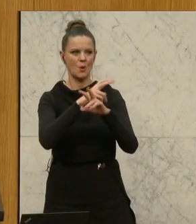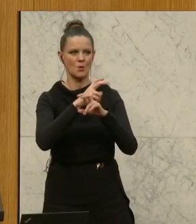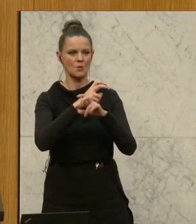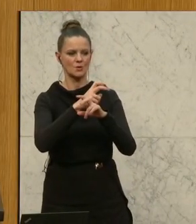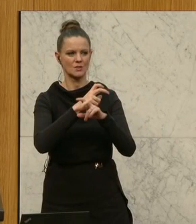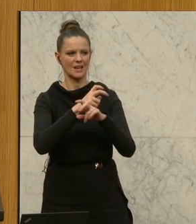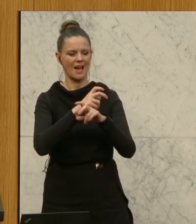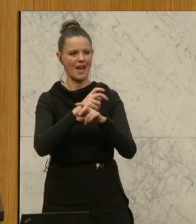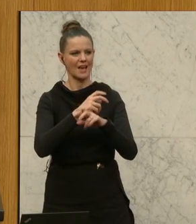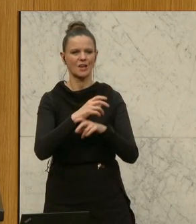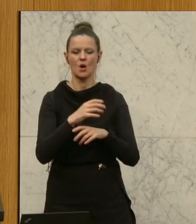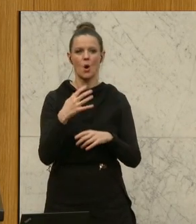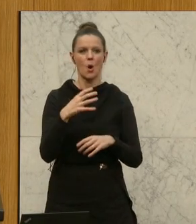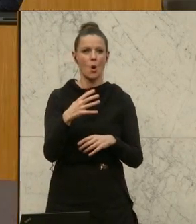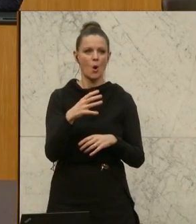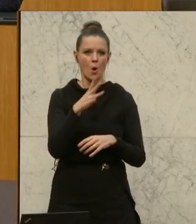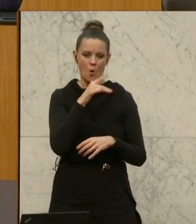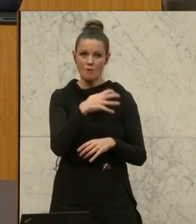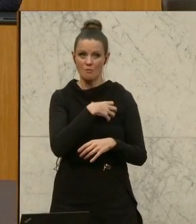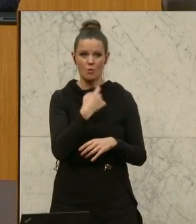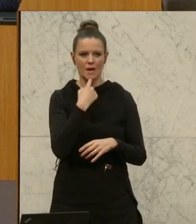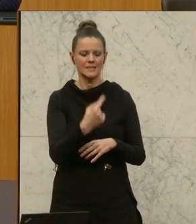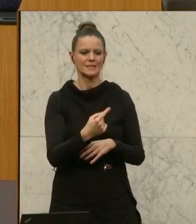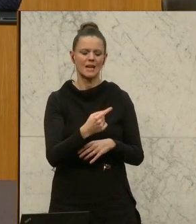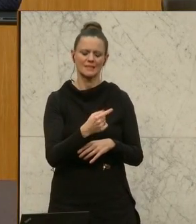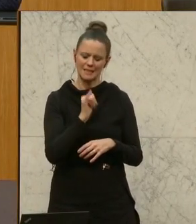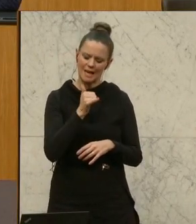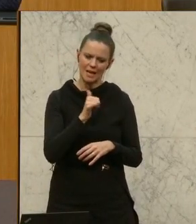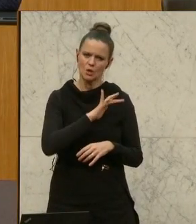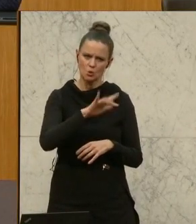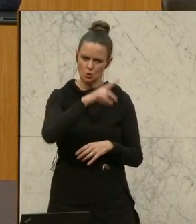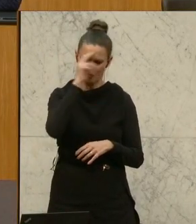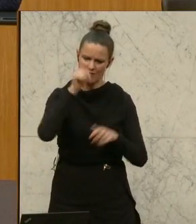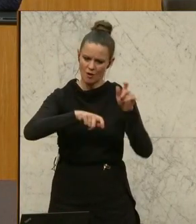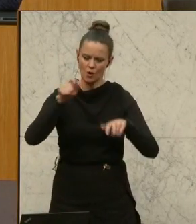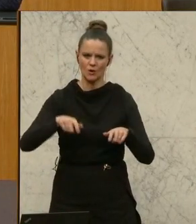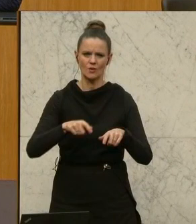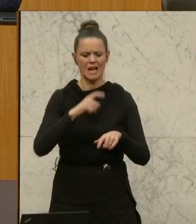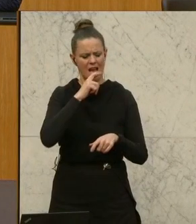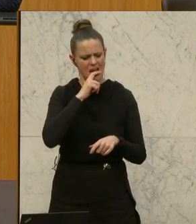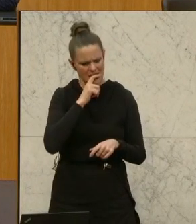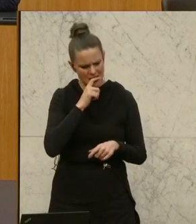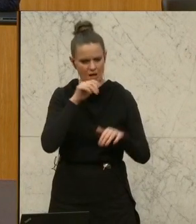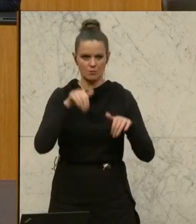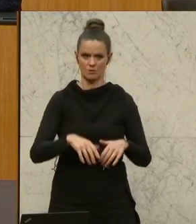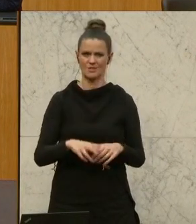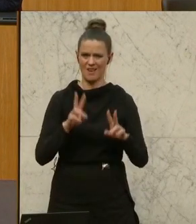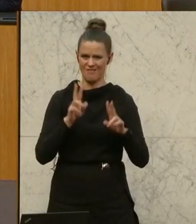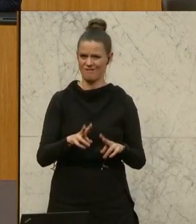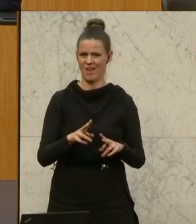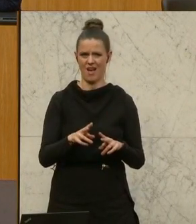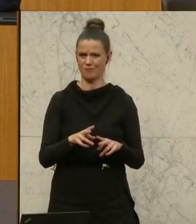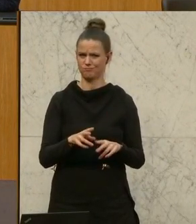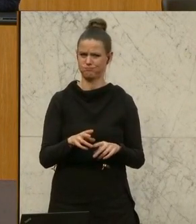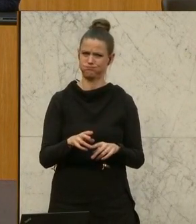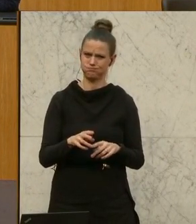zusammenbeißen. Zähne zusammenbeißen. Meine Damen und Herren, das ist eine Verhöhnung der österreichischen Bevölkerung und Sie unterstützen